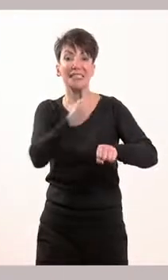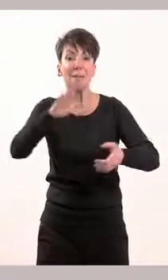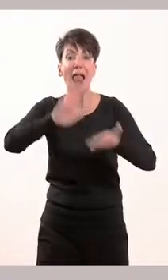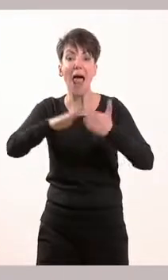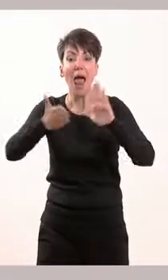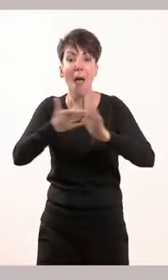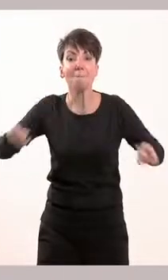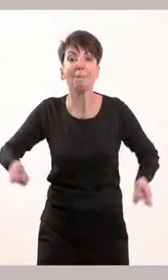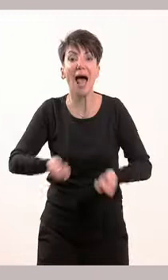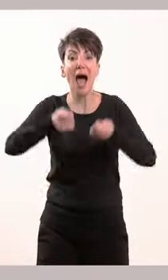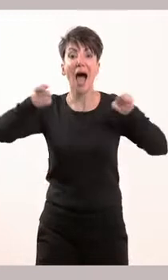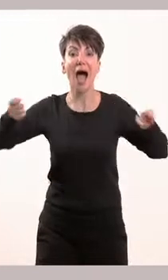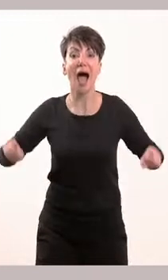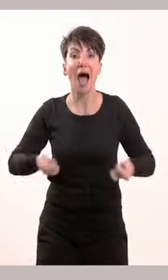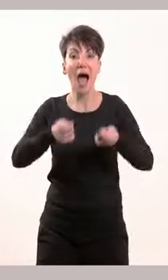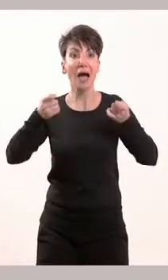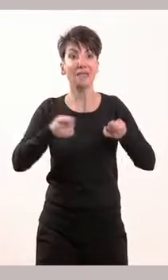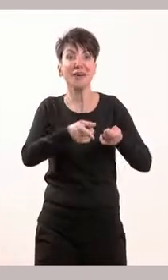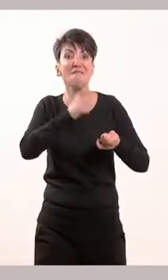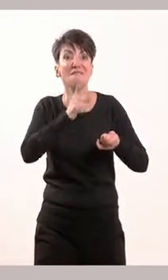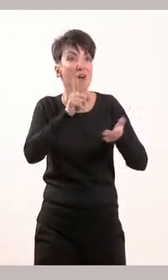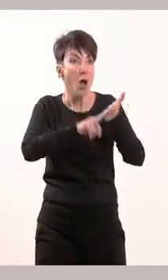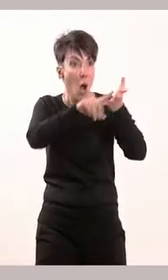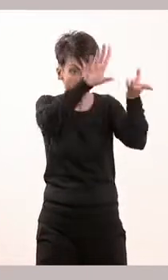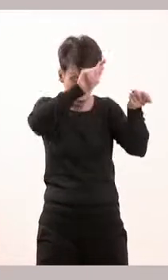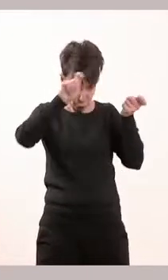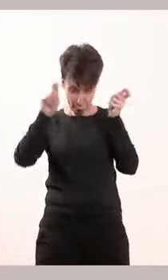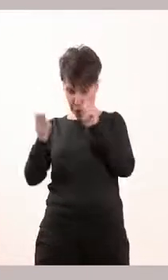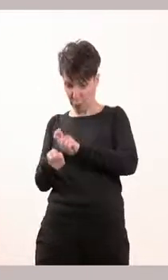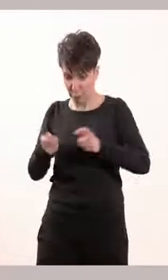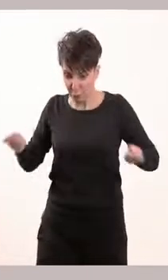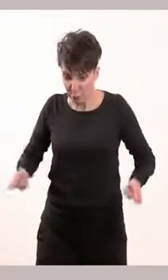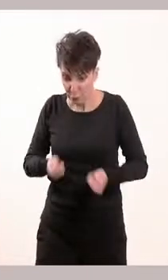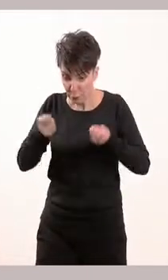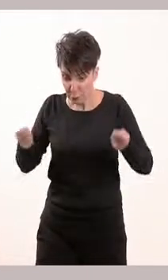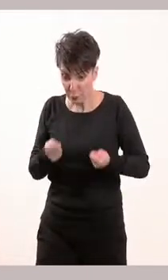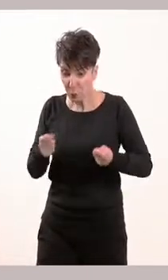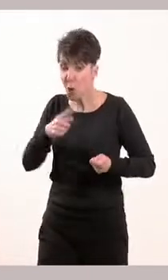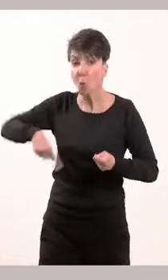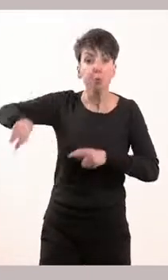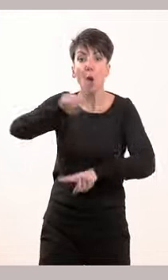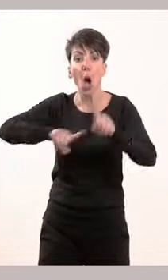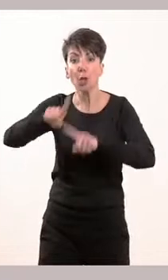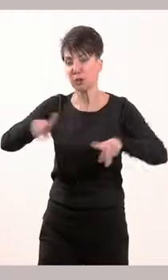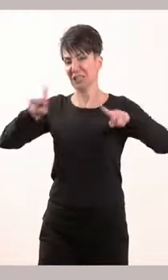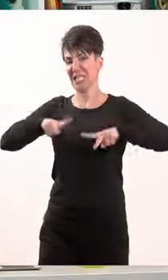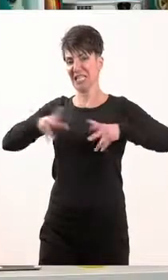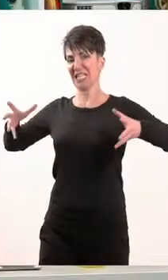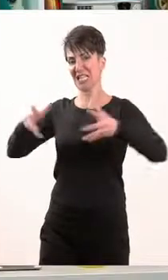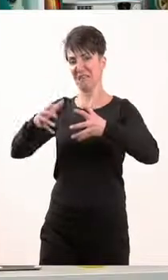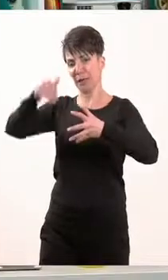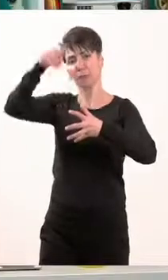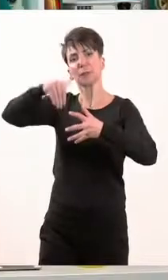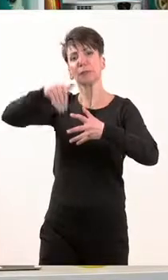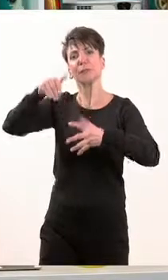τον πρόεδρο της Δημοκρατίας και την κυβέρνηση. Η κυβέρνηση με ποιον κυβερνά, παιδιά, θα μου πείτε. Από